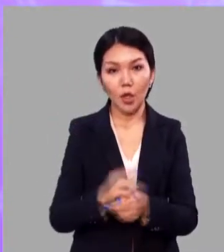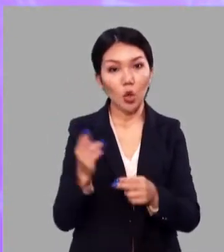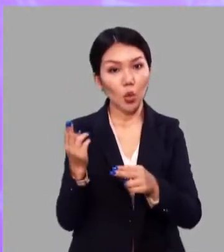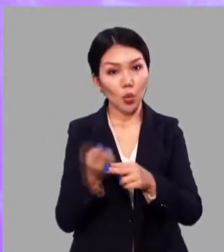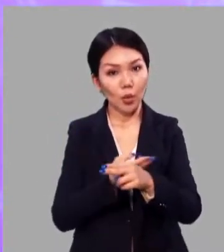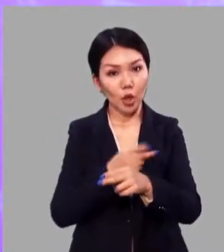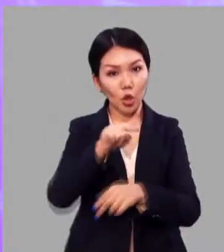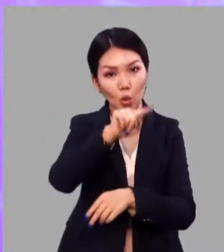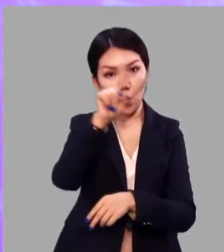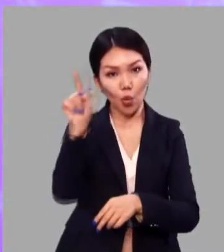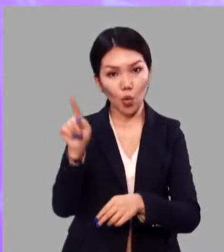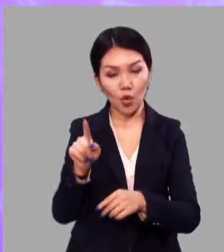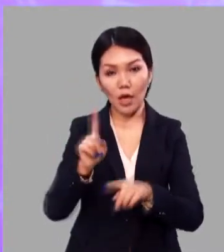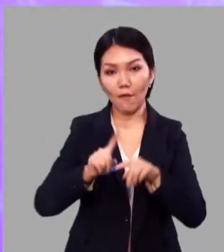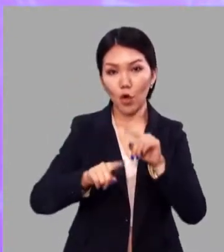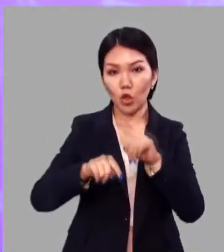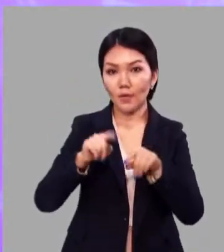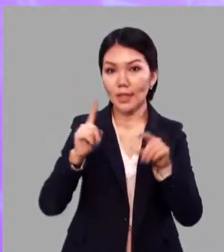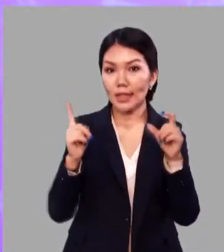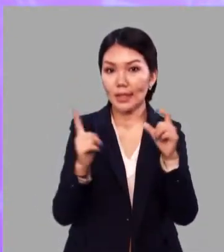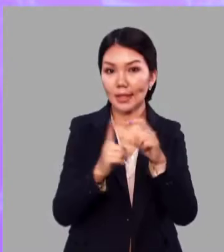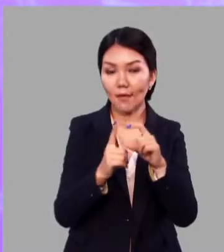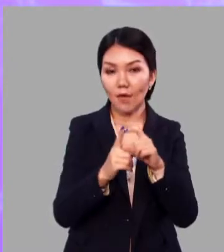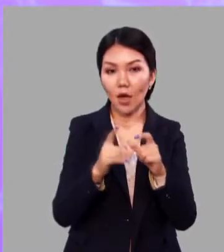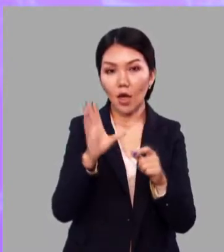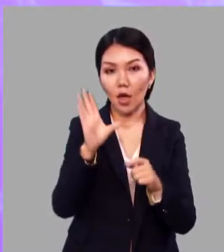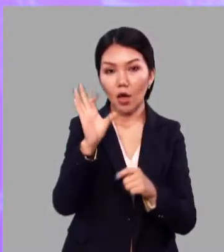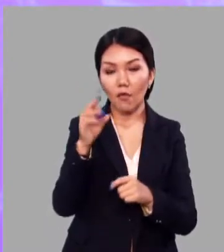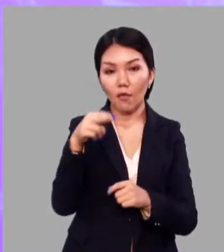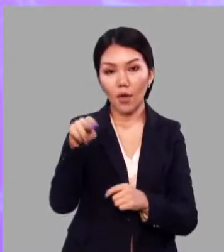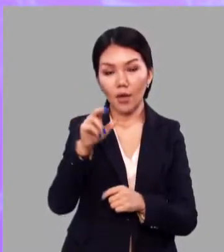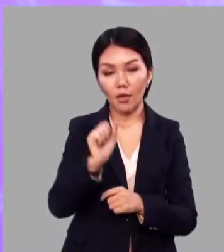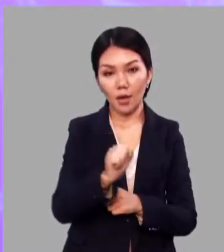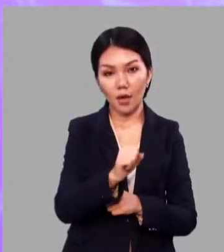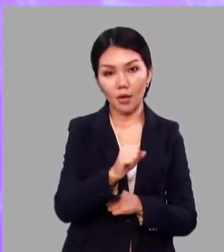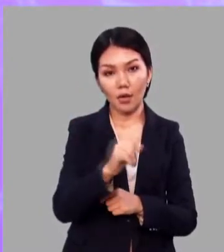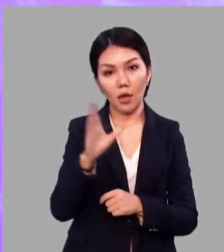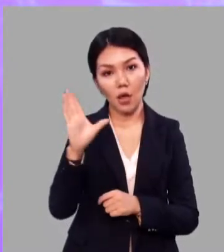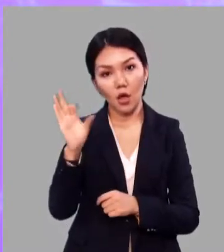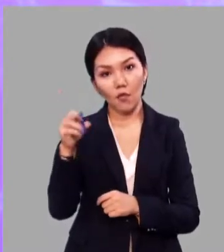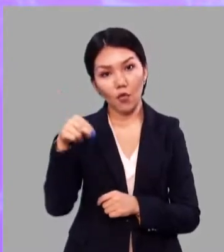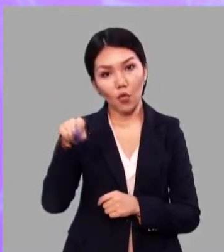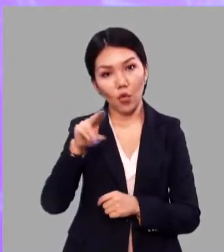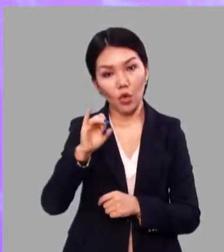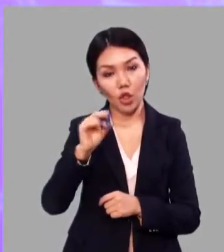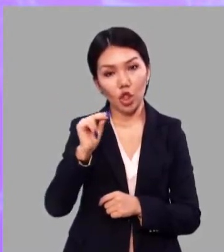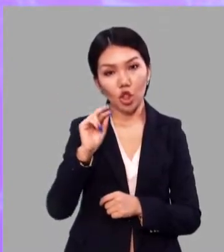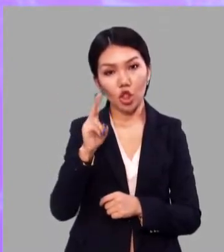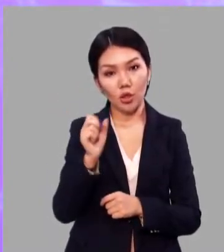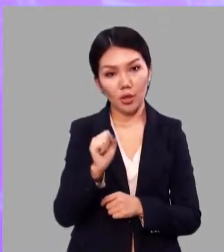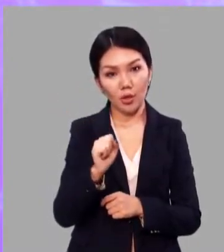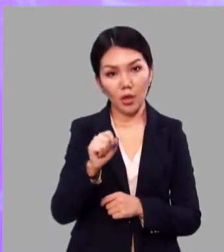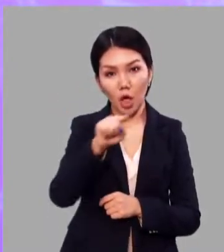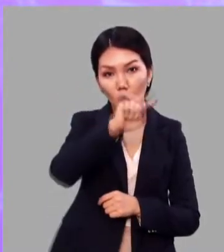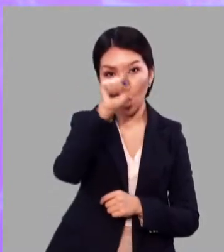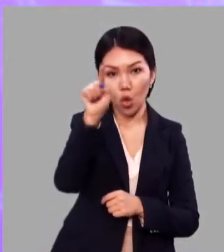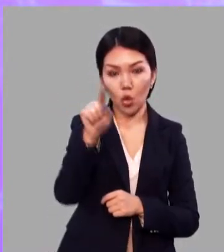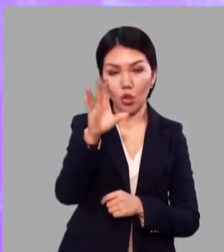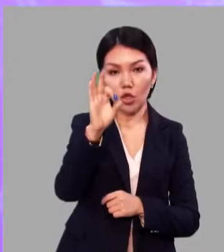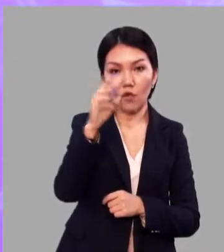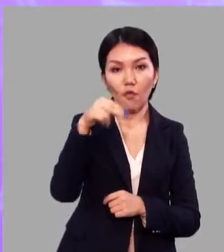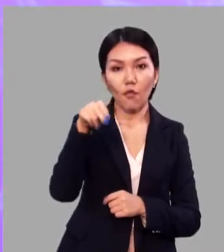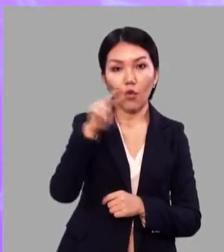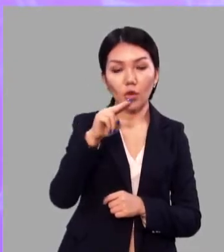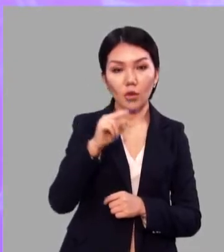Уберём корень в родственных словах «вода», «водичка», «корень», «вод»,